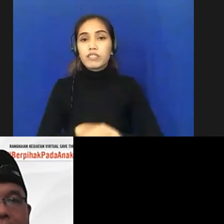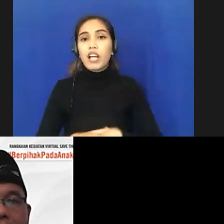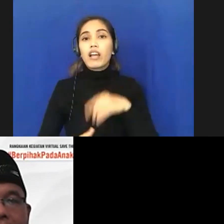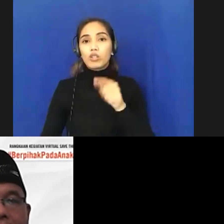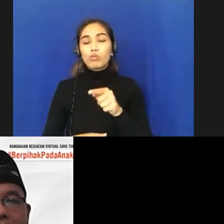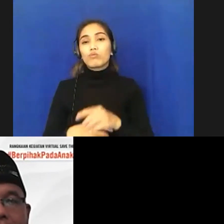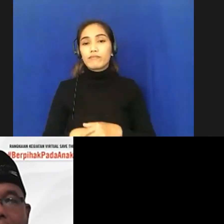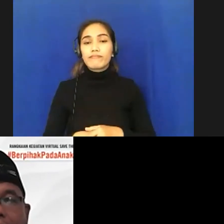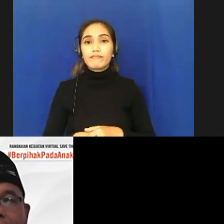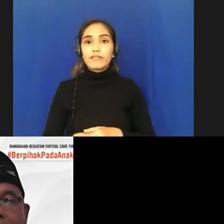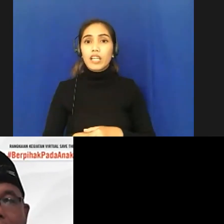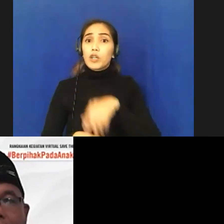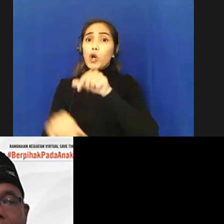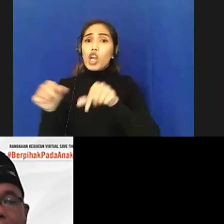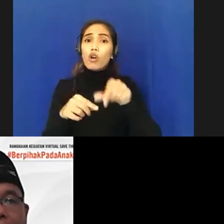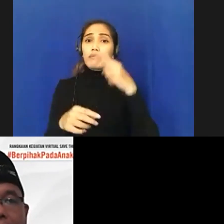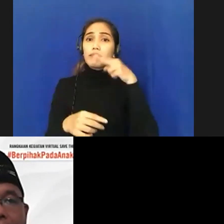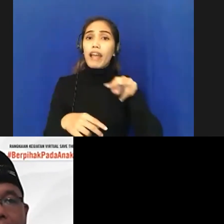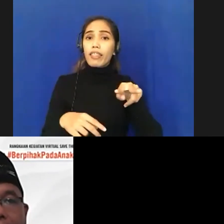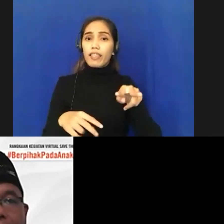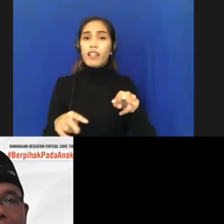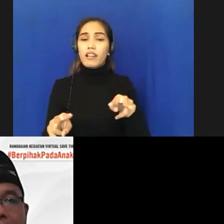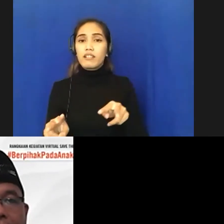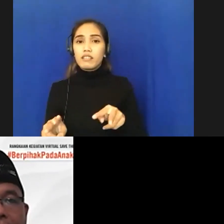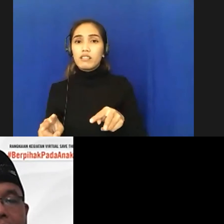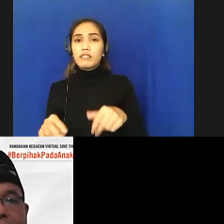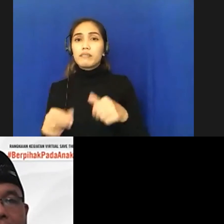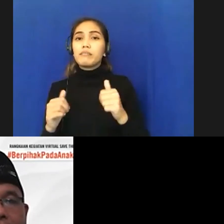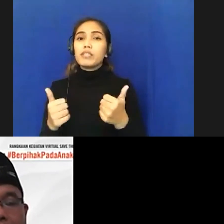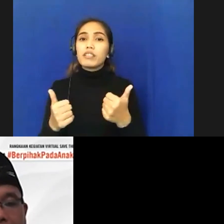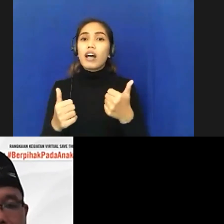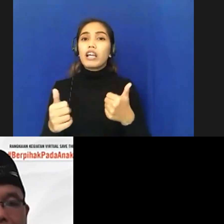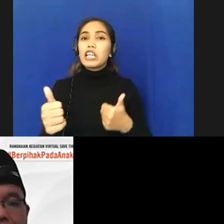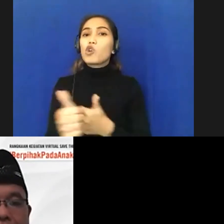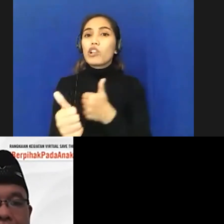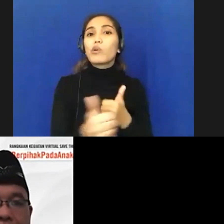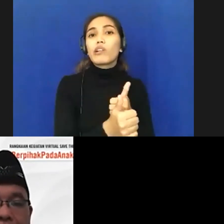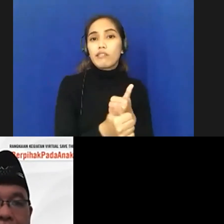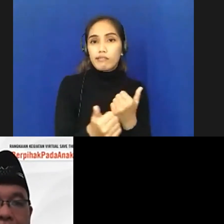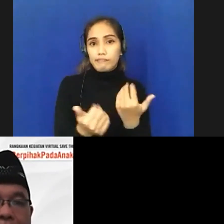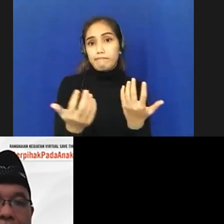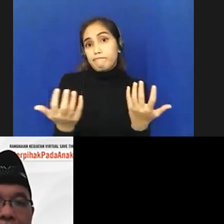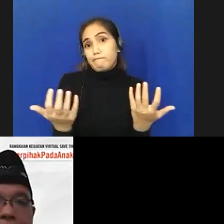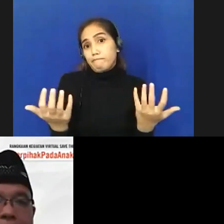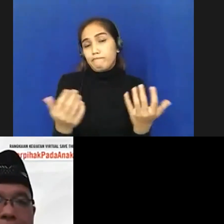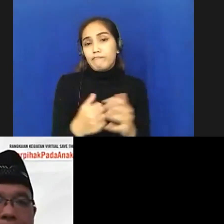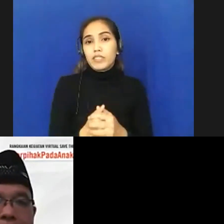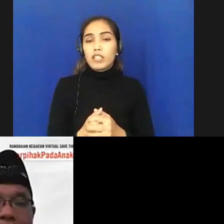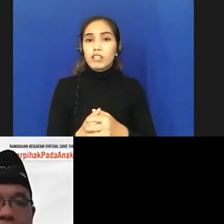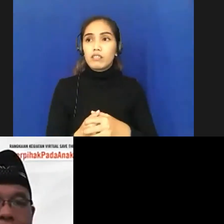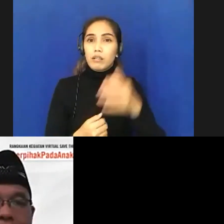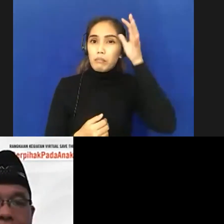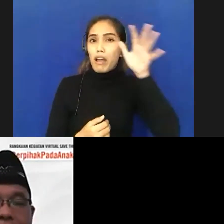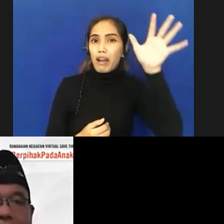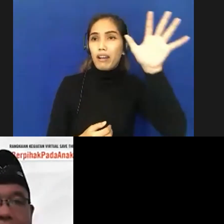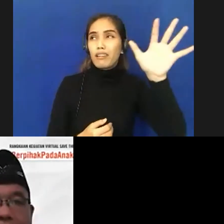orang-orang yang melihat itu bisa meniru saya tidak bayangkan kalau misalnya pesta